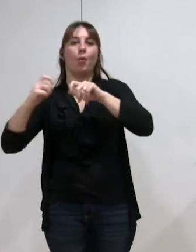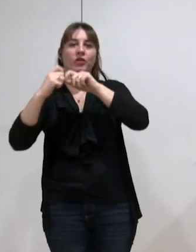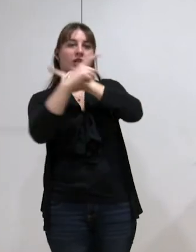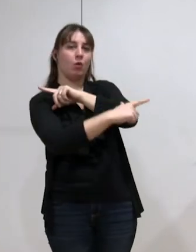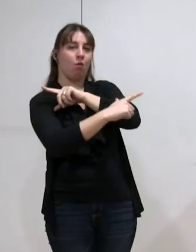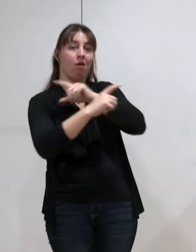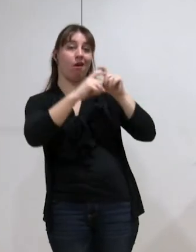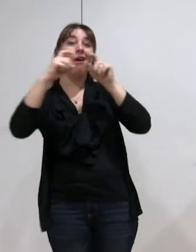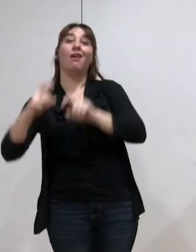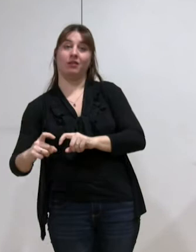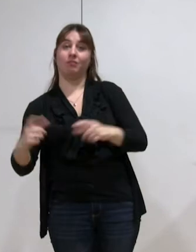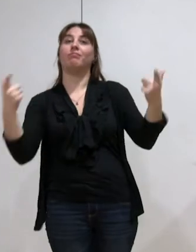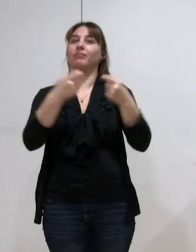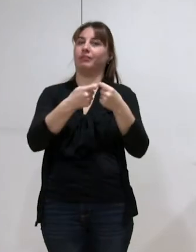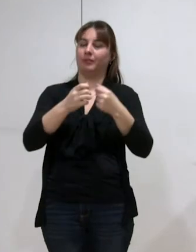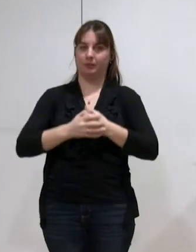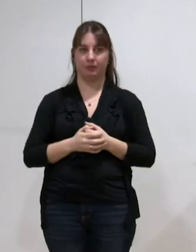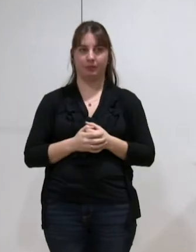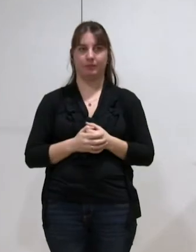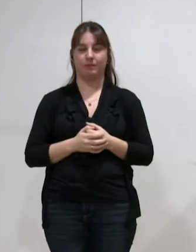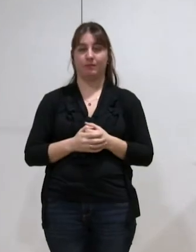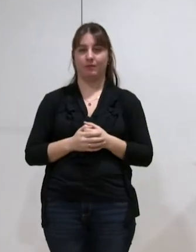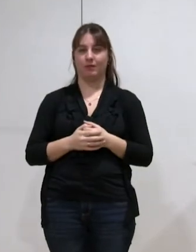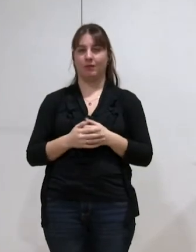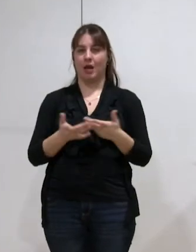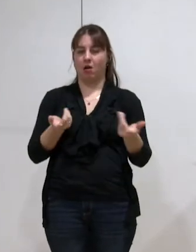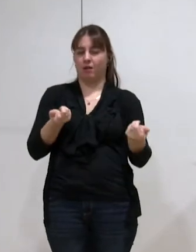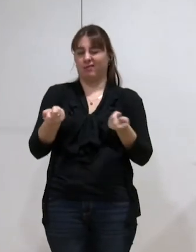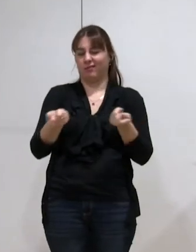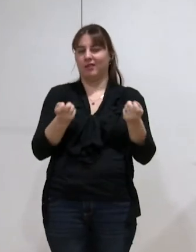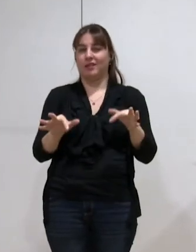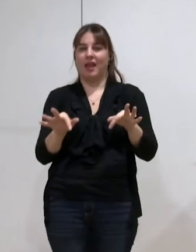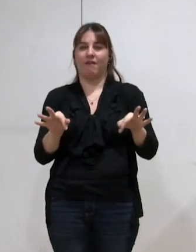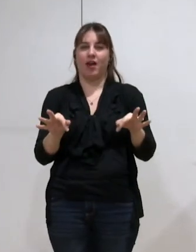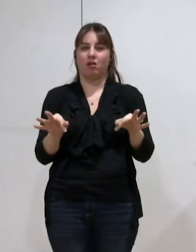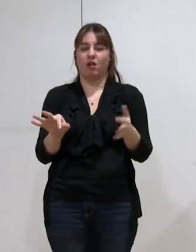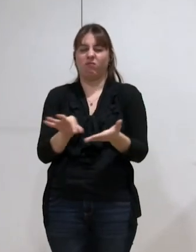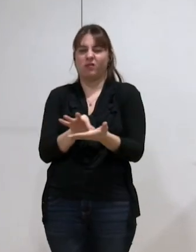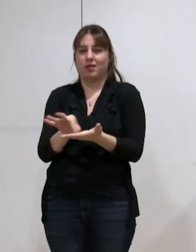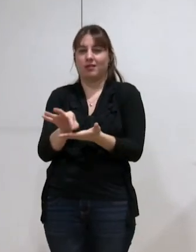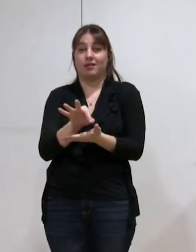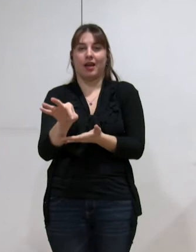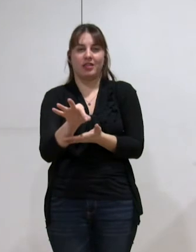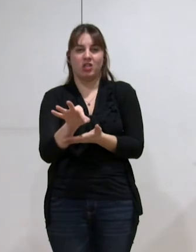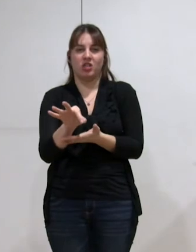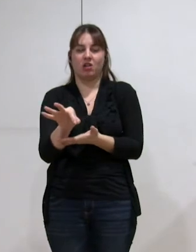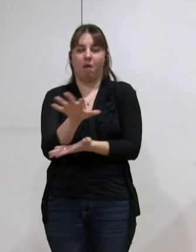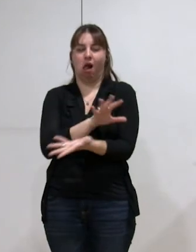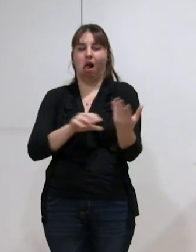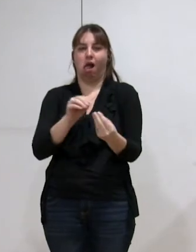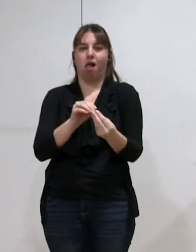faiblement diminuer. Il y a un jeu pervers qui consiste à minorer la charge